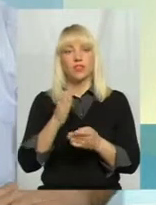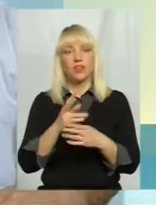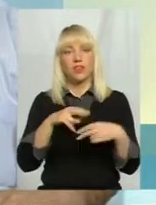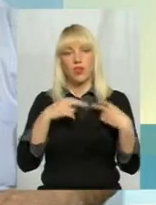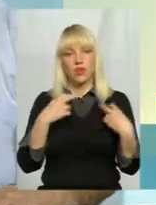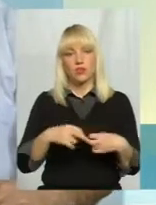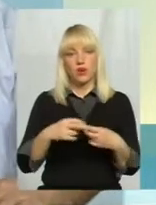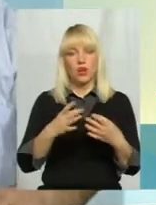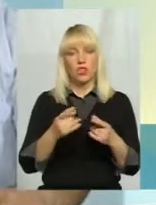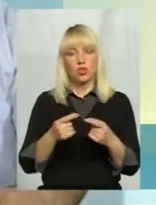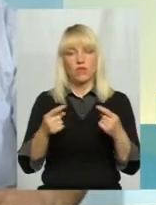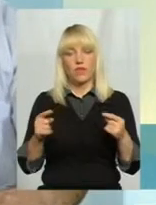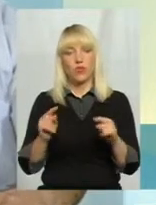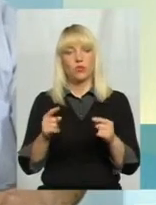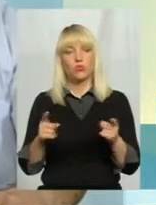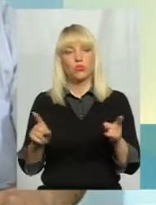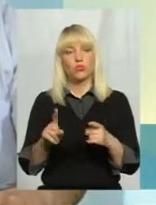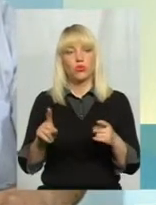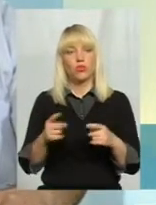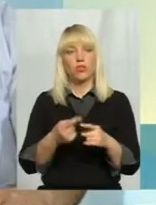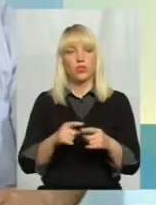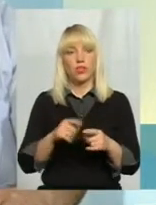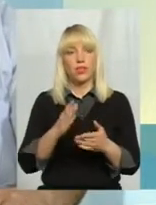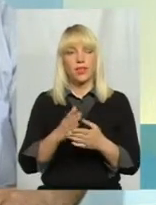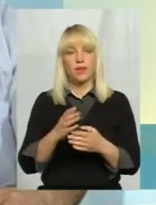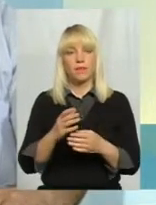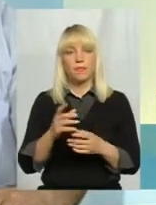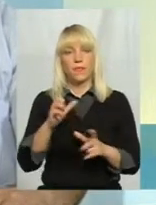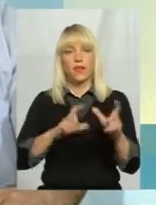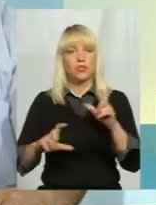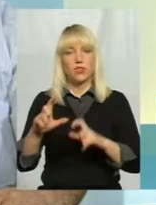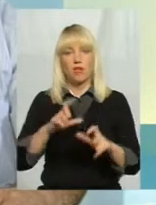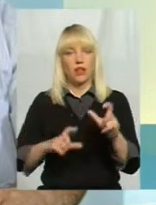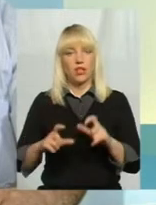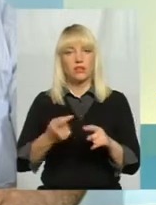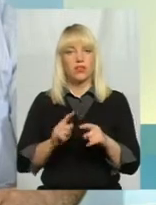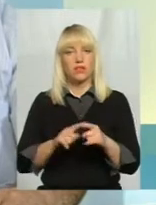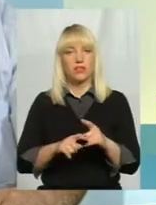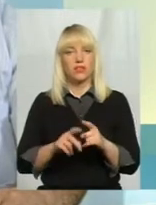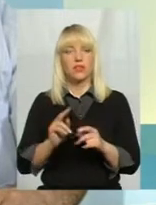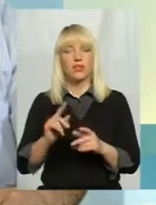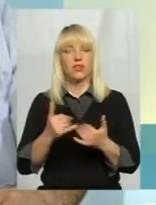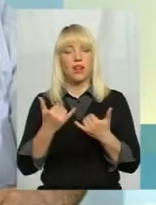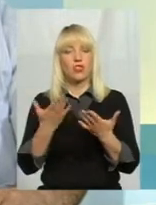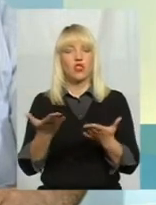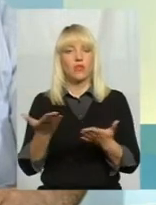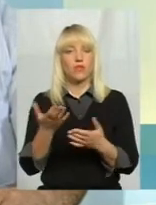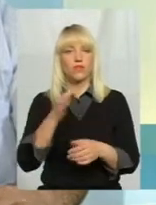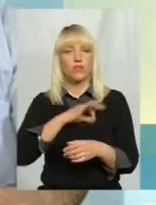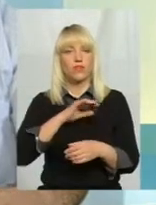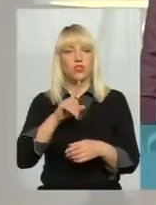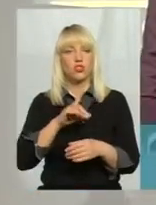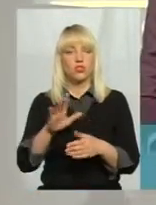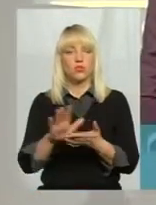речовина, тому що, то є канцероген, то є, він для чого вживається, щоби витравити